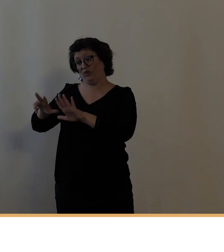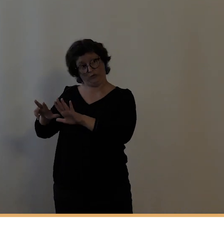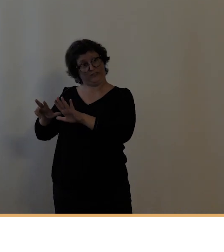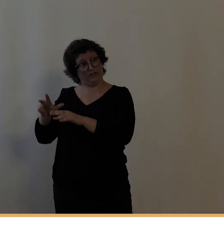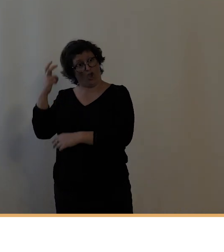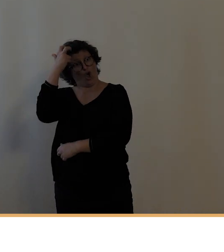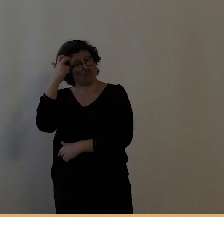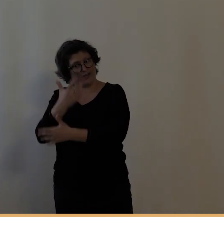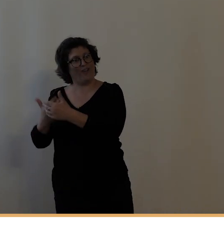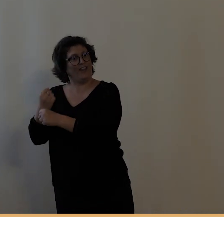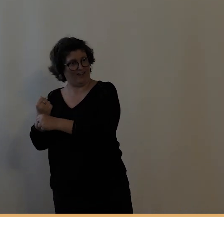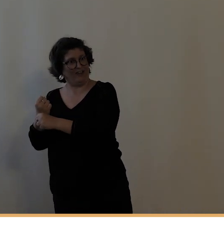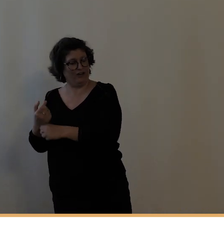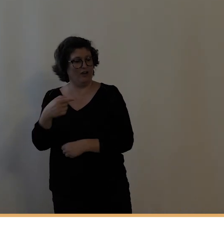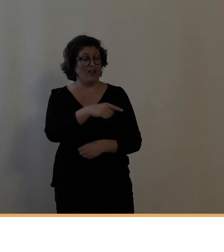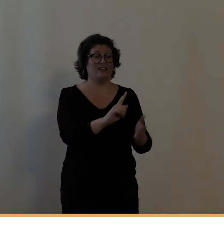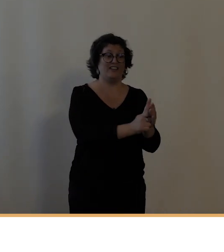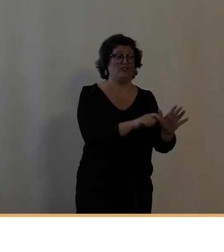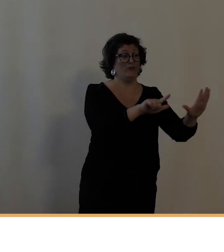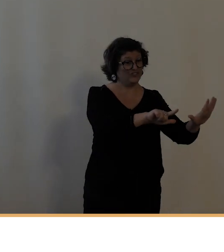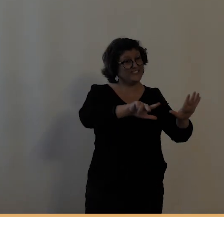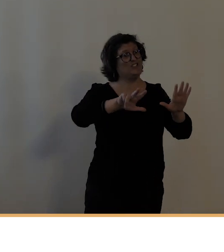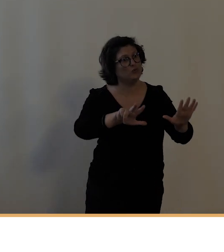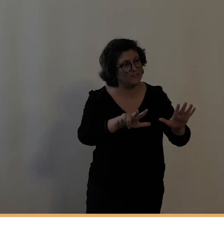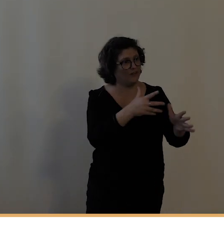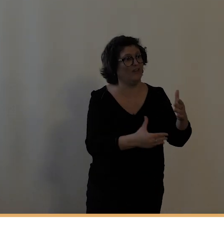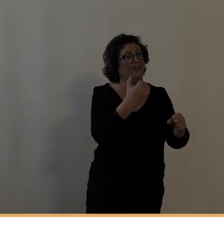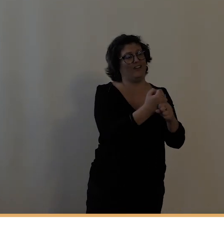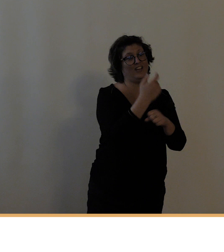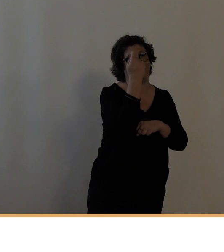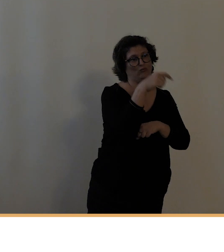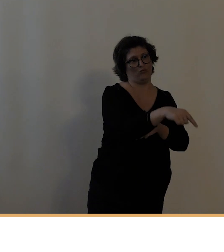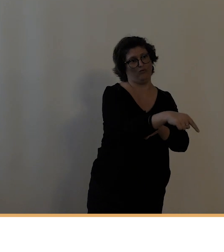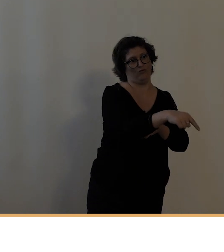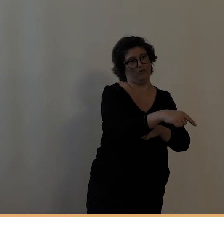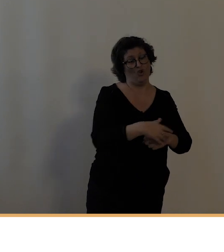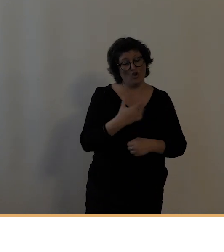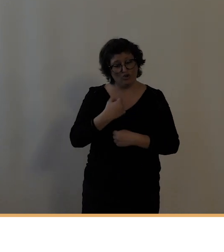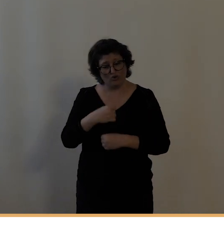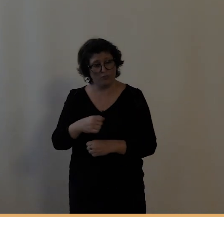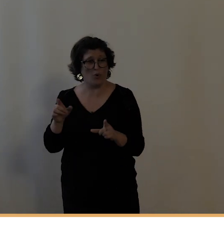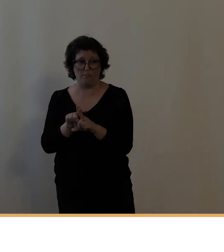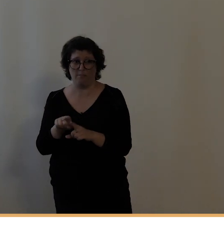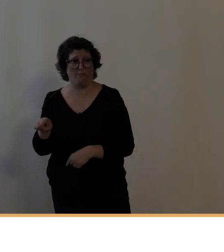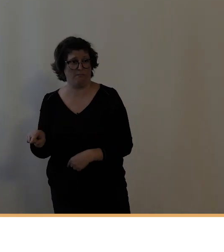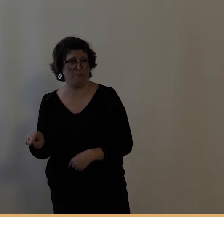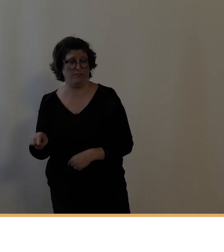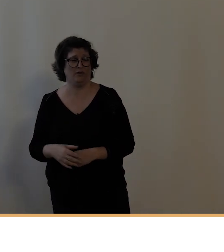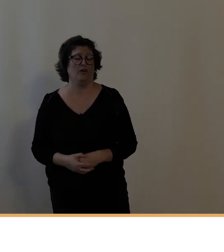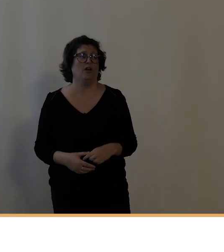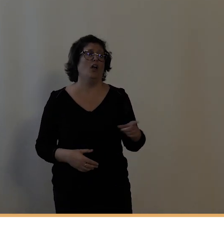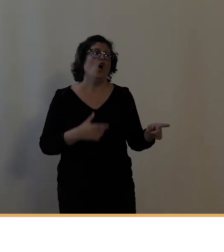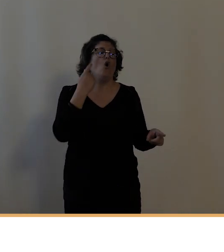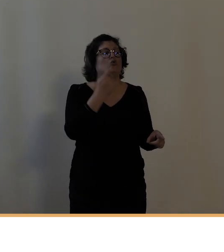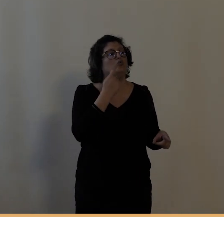est créé à Angers en 1875, à Saumur en 1879. A Tours, il y une